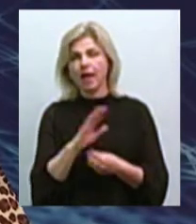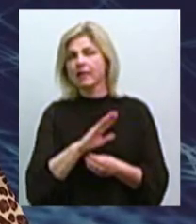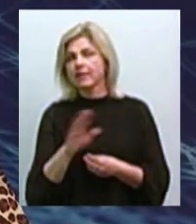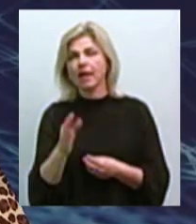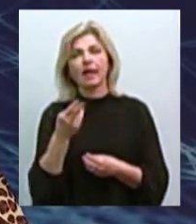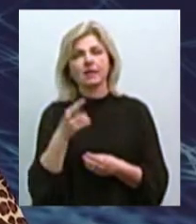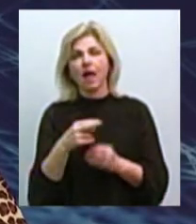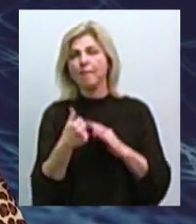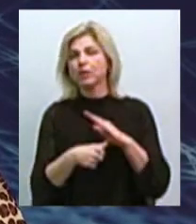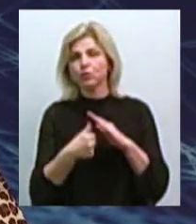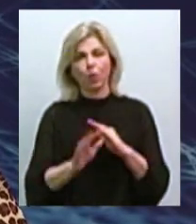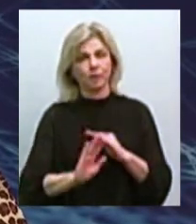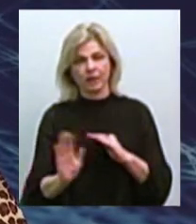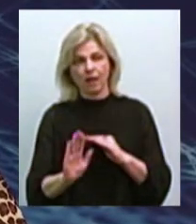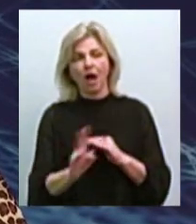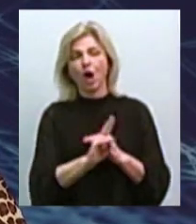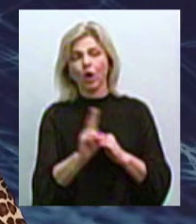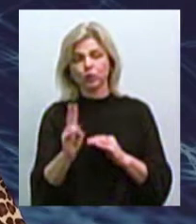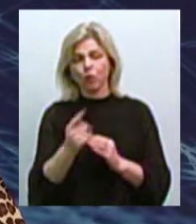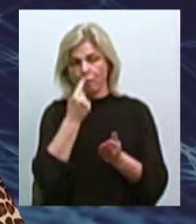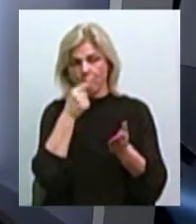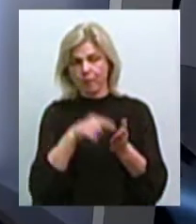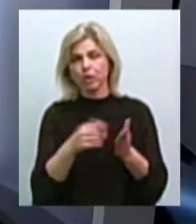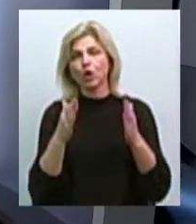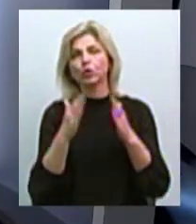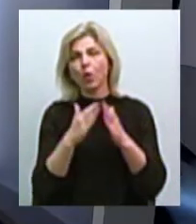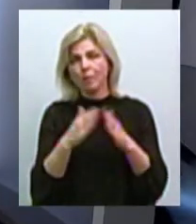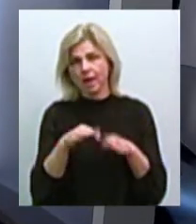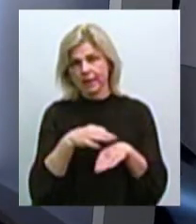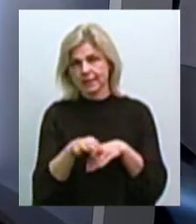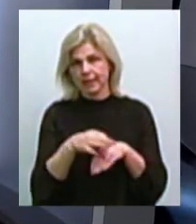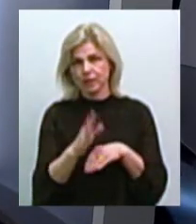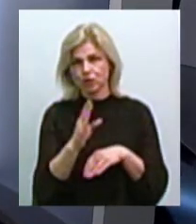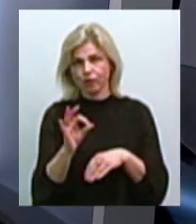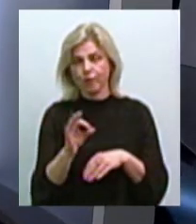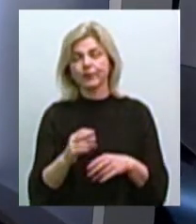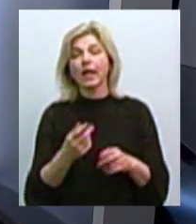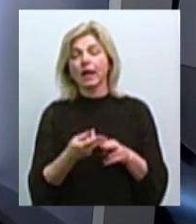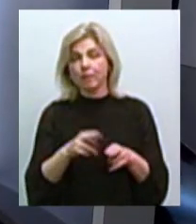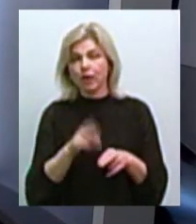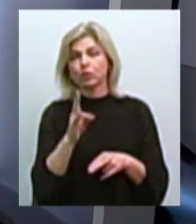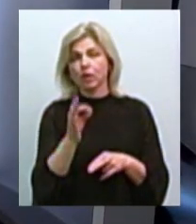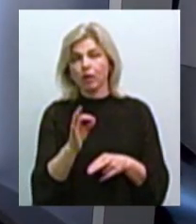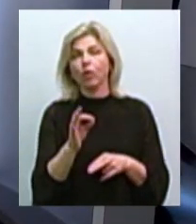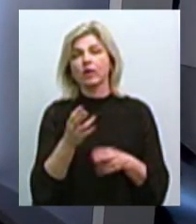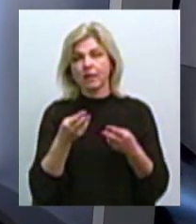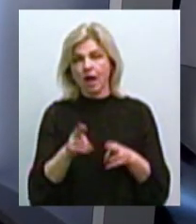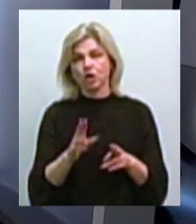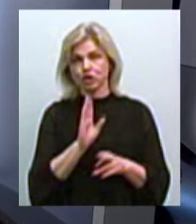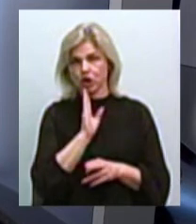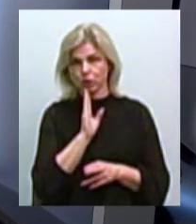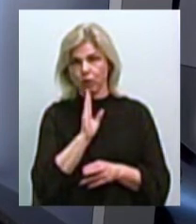для жінок, які підверглися насильству, Це буде центр саме для жінок, які підверглися домашньому насильству.